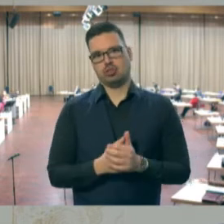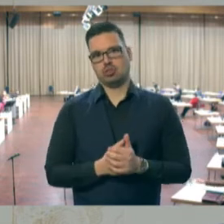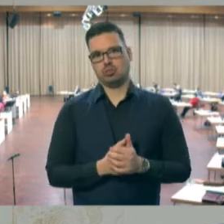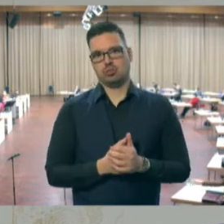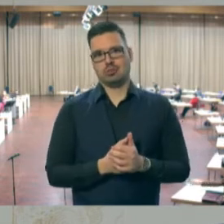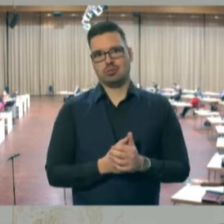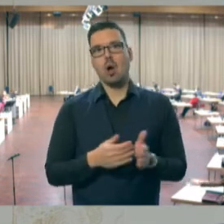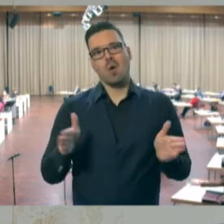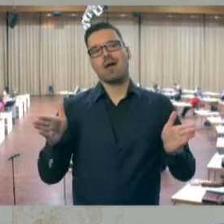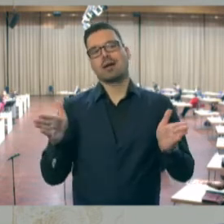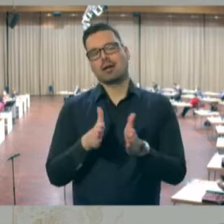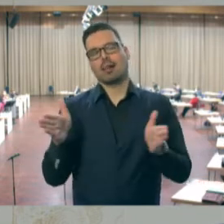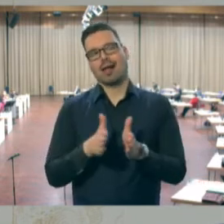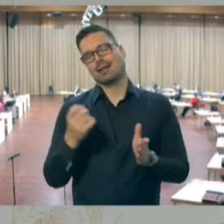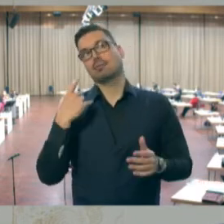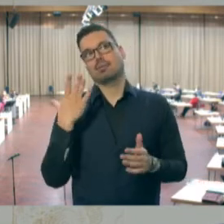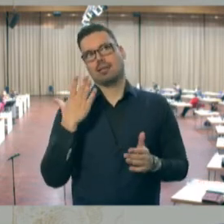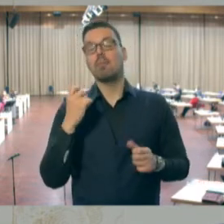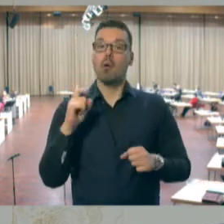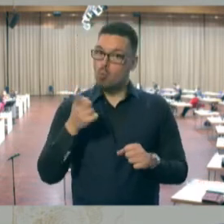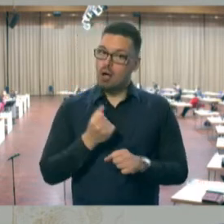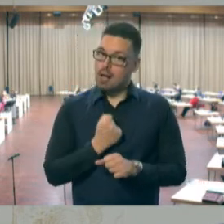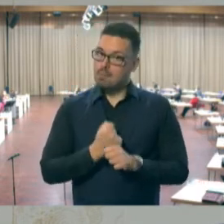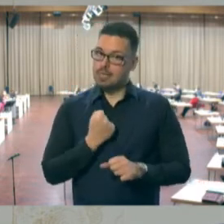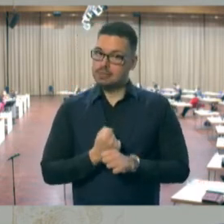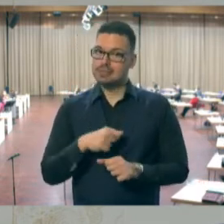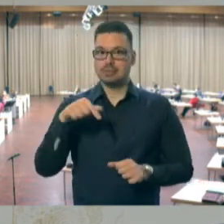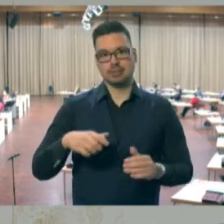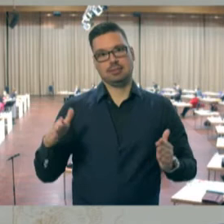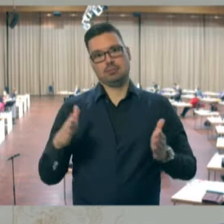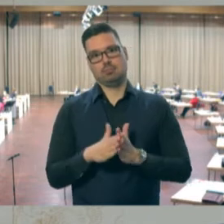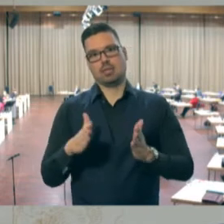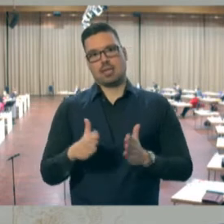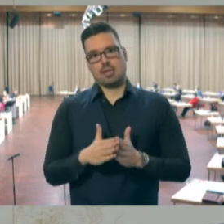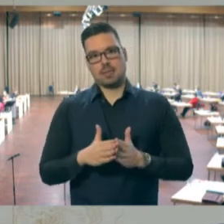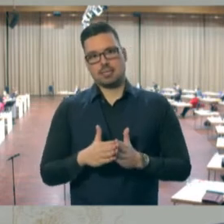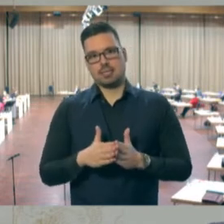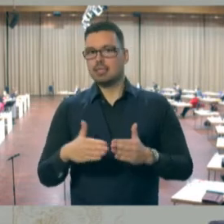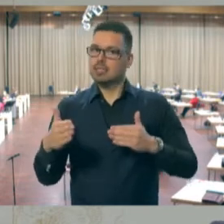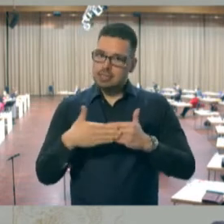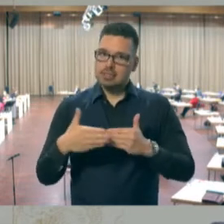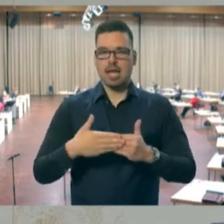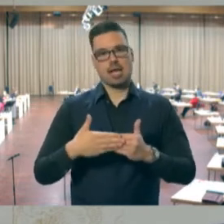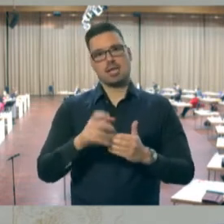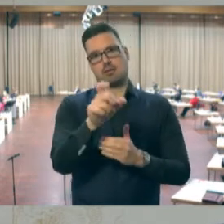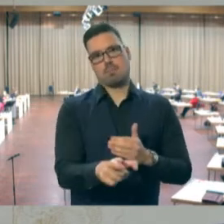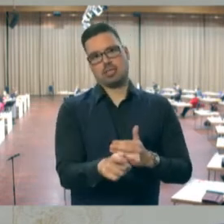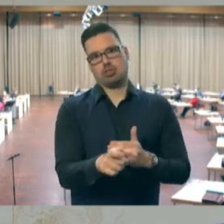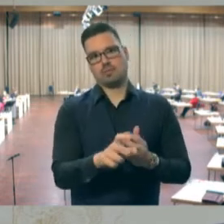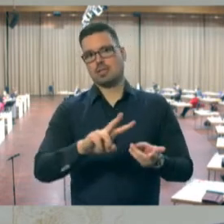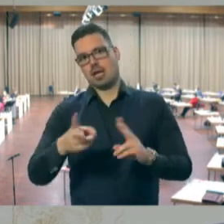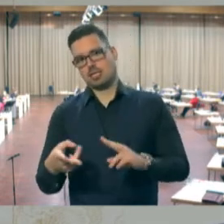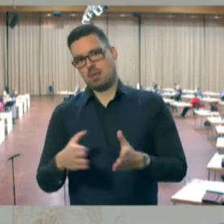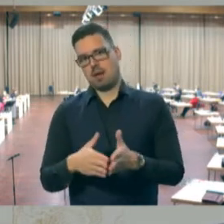mit der Größe unseres Landes zu tun, aber auch mit der Arbeit. Dieses Parlament ist näher bei den Menschen wie manches